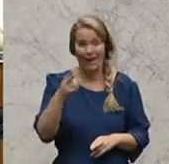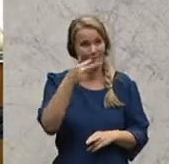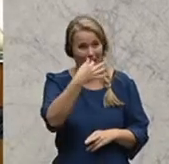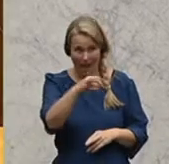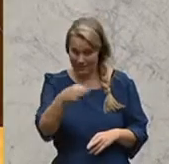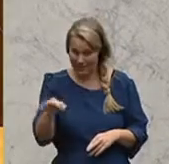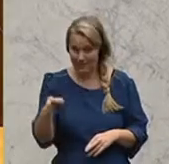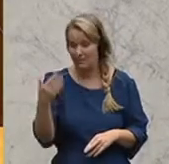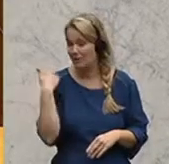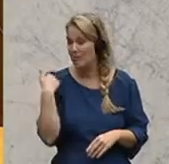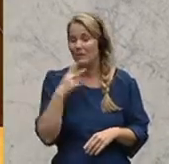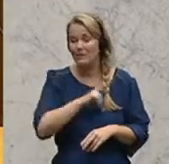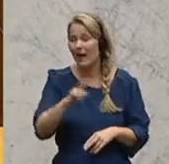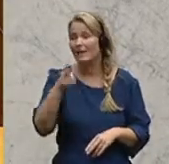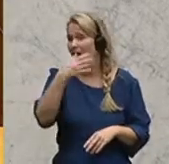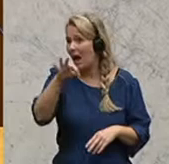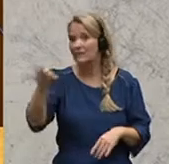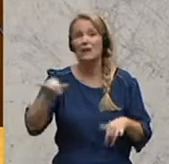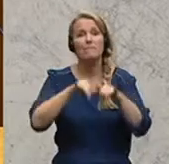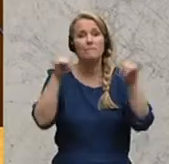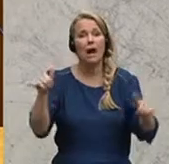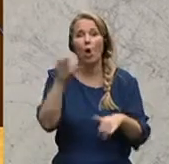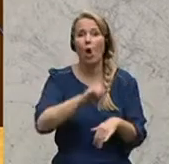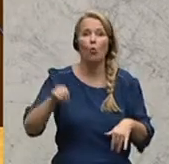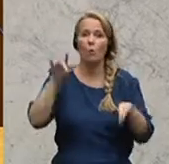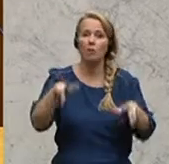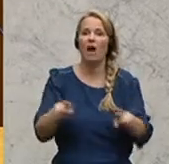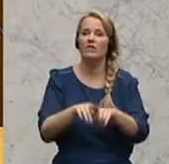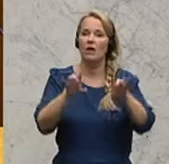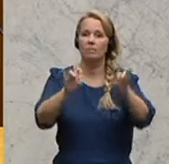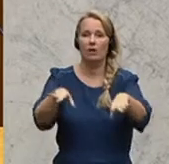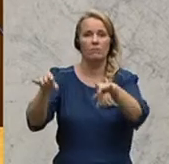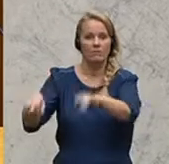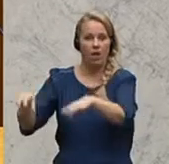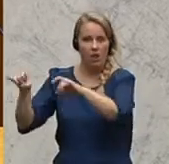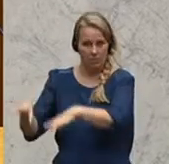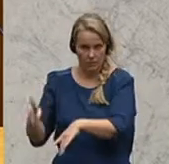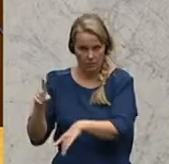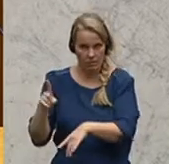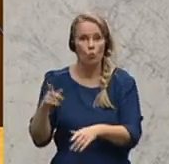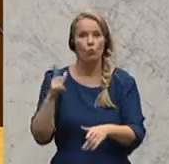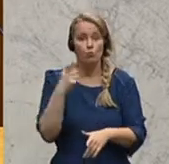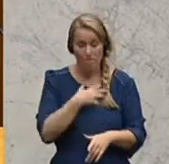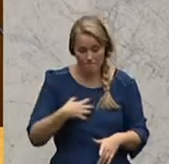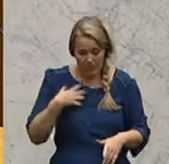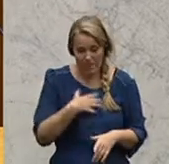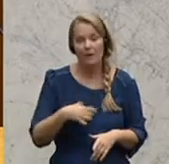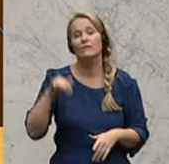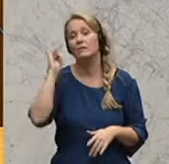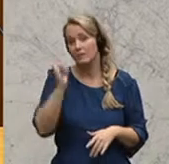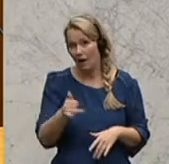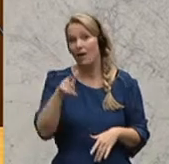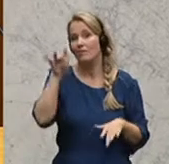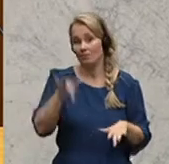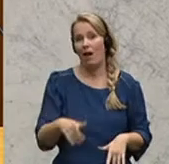es ist in der Zeit keine einzige Bank in Europa fallen gelassen worden, keine einzige. Und die Bayern, ja, die hatten Geld